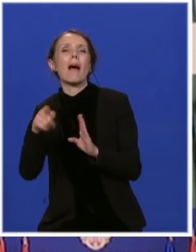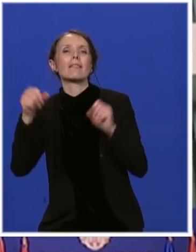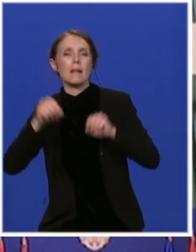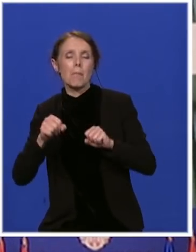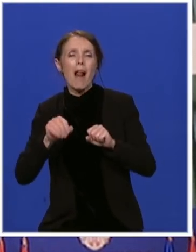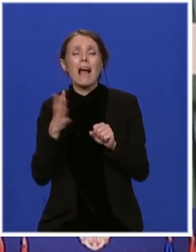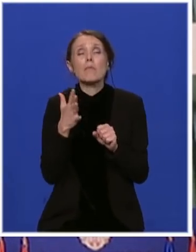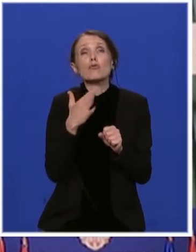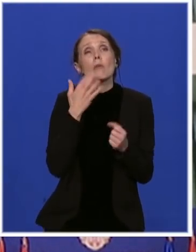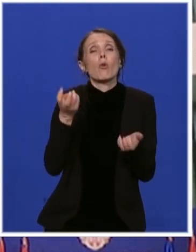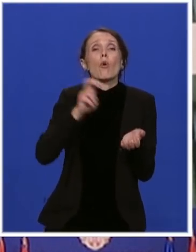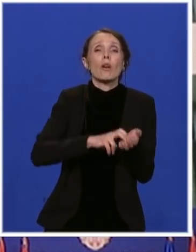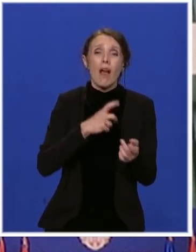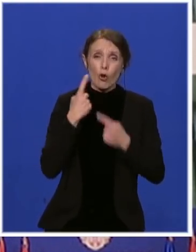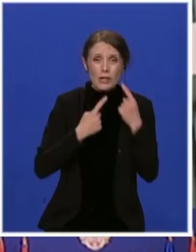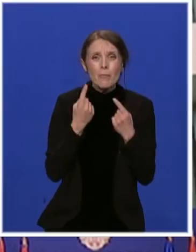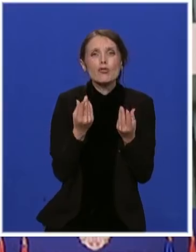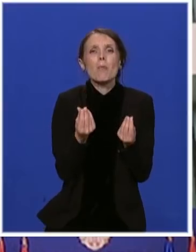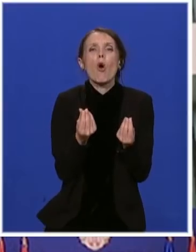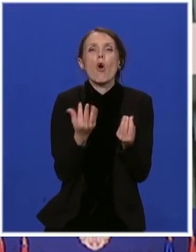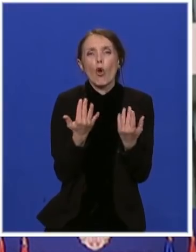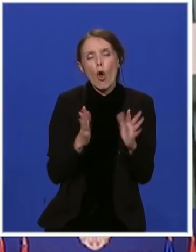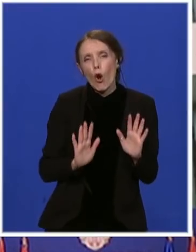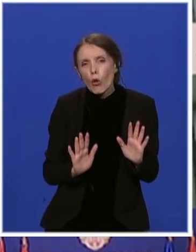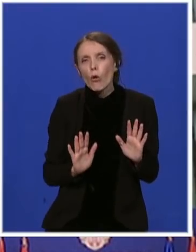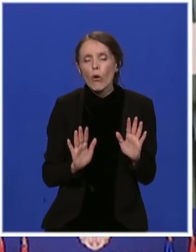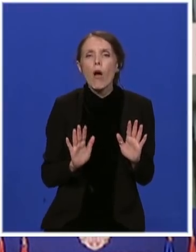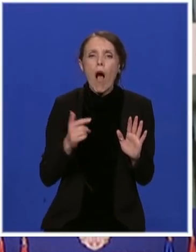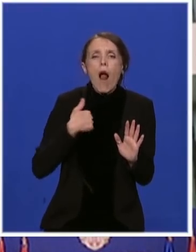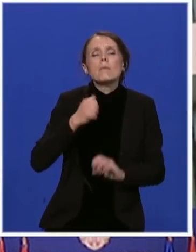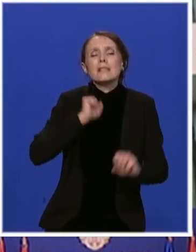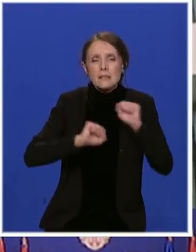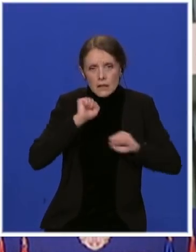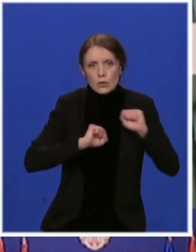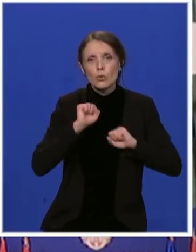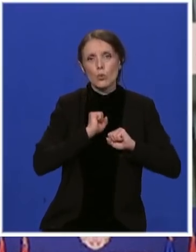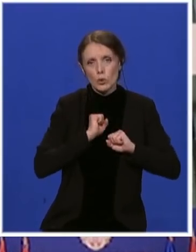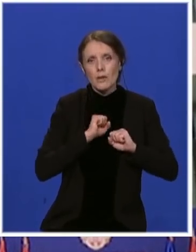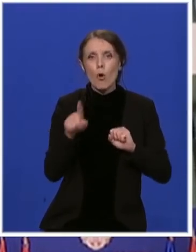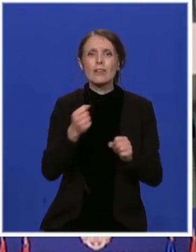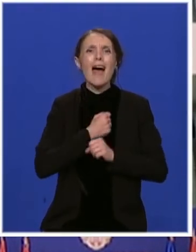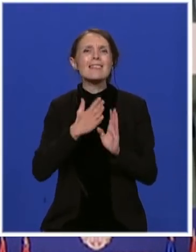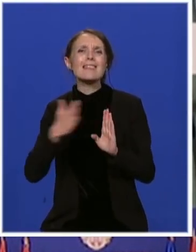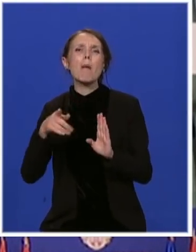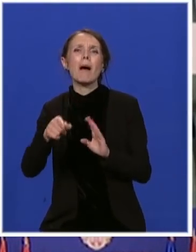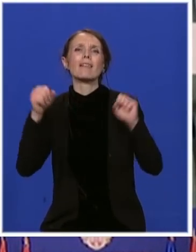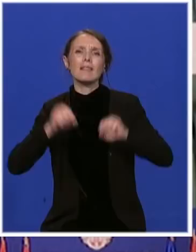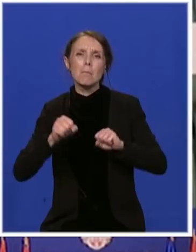previše rano da govorimo o ciframa, ali se trudimo da uključimo Zapadni Balkan